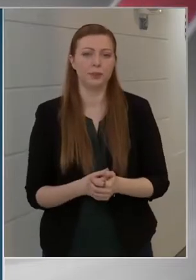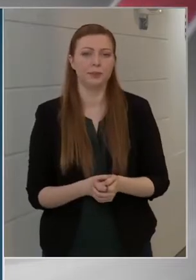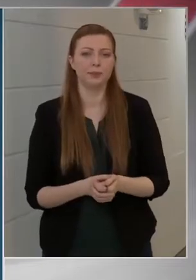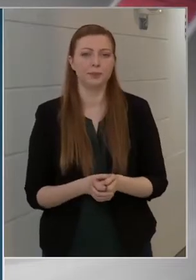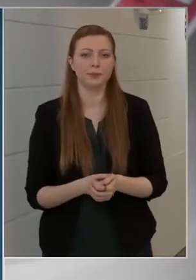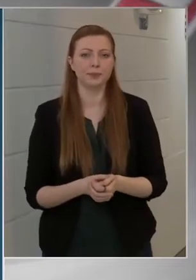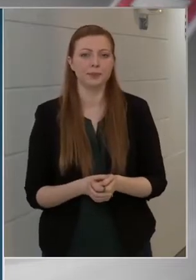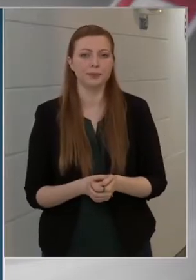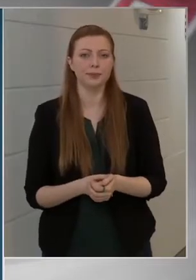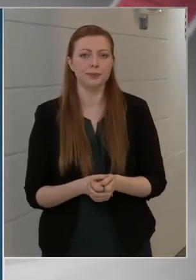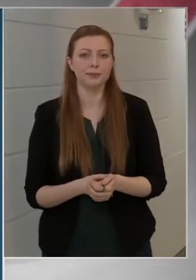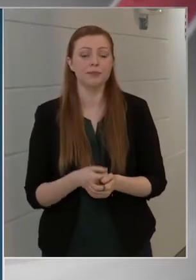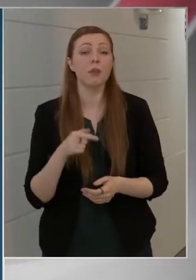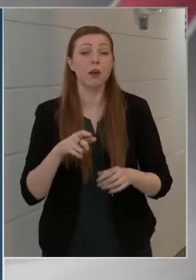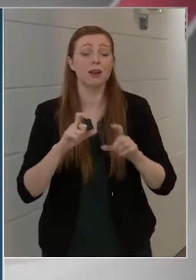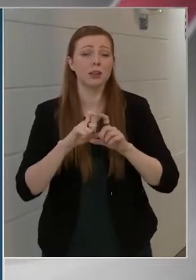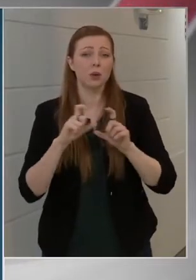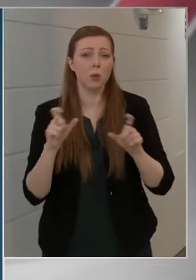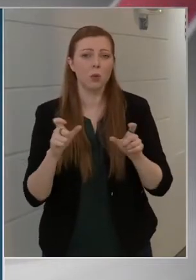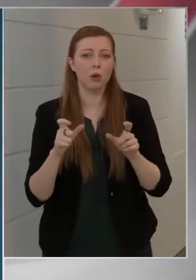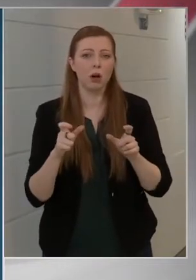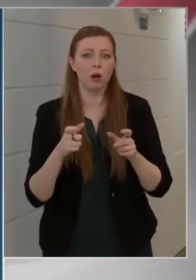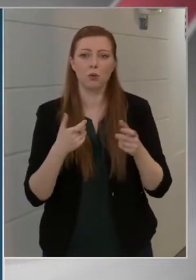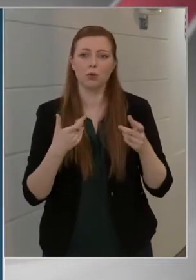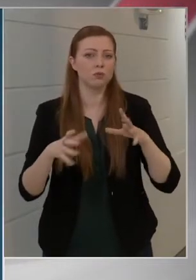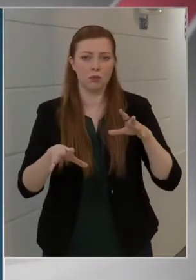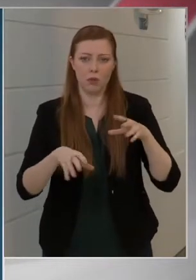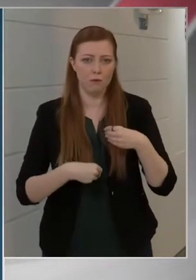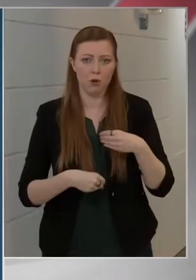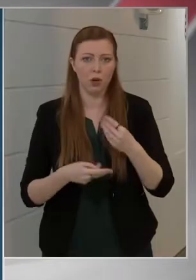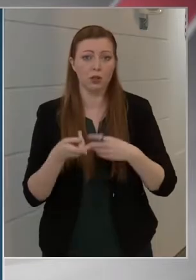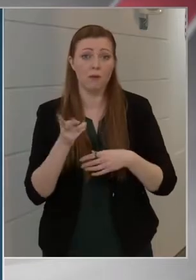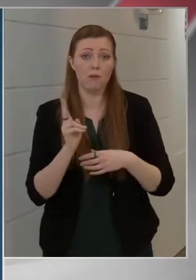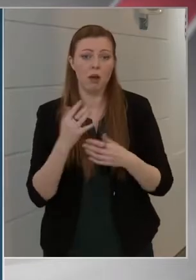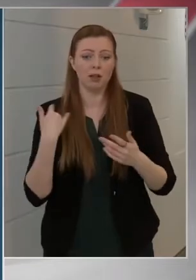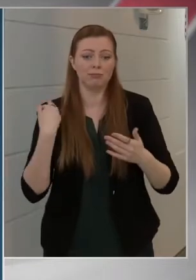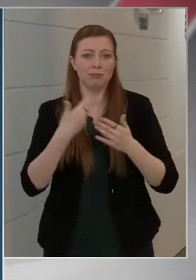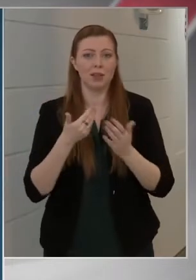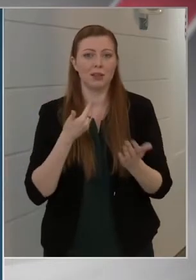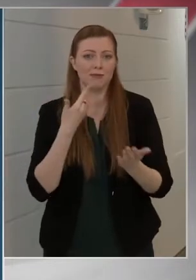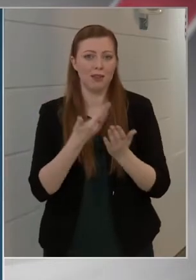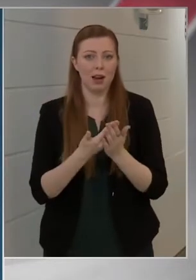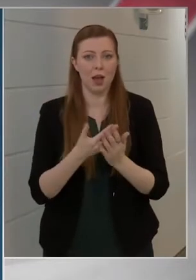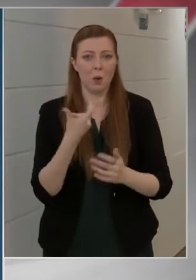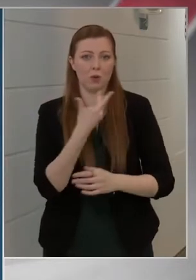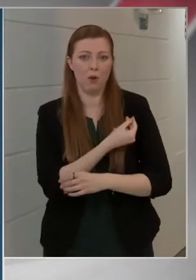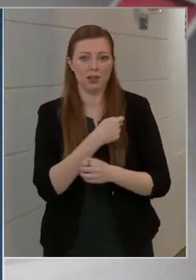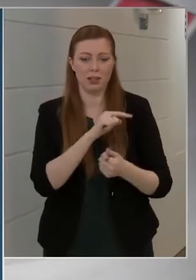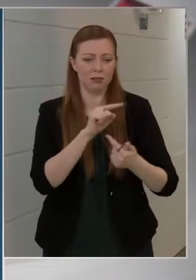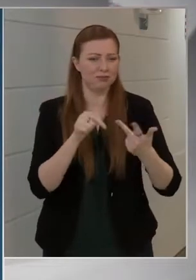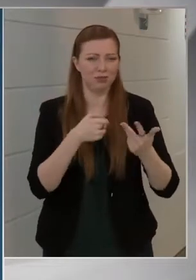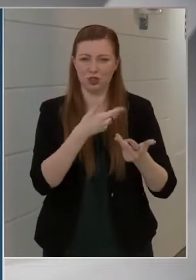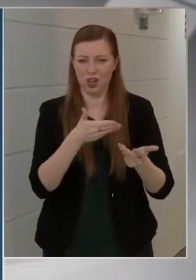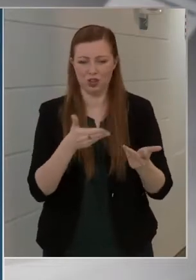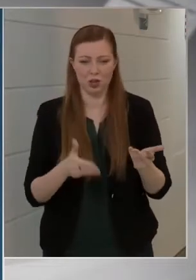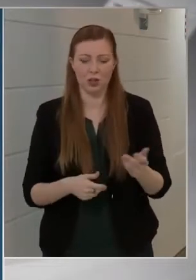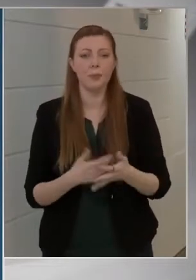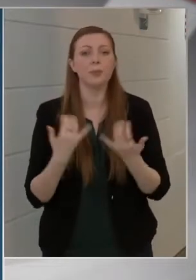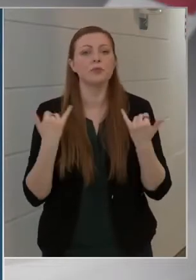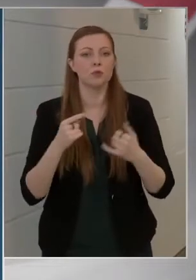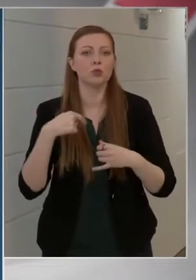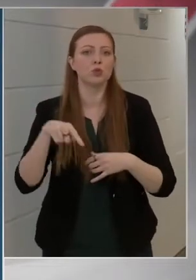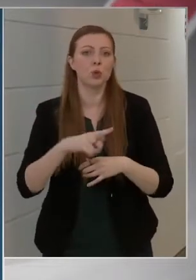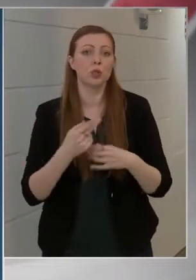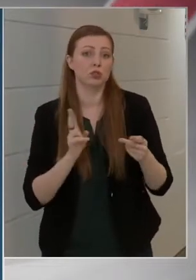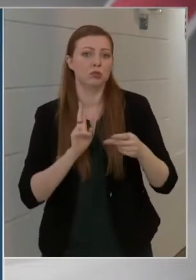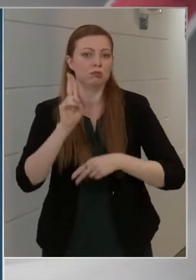Ha ennek az az oka, hogy nem fogadta el valaki az eddig felajánlott vakcinák egyikét sem, most ők is